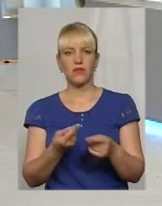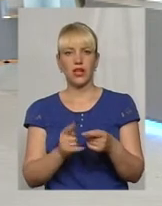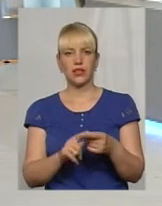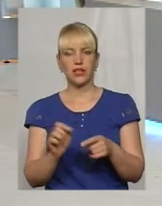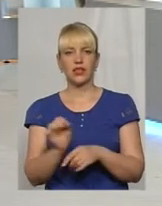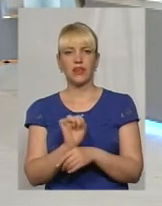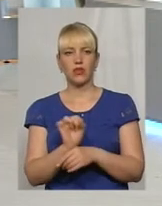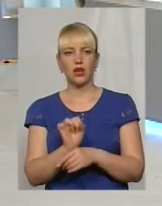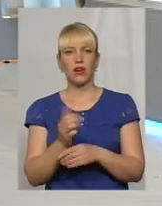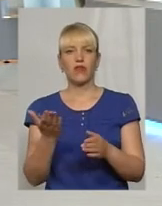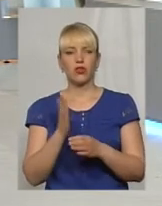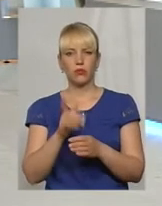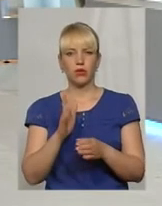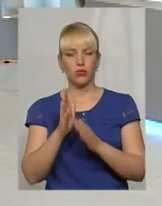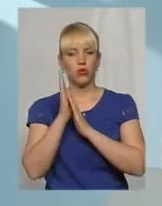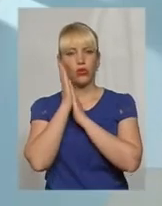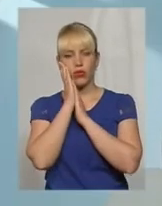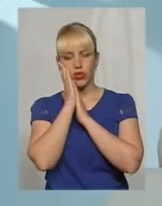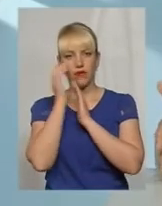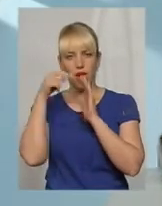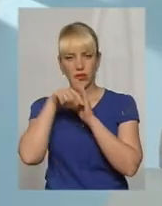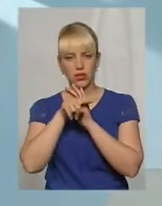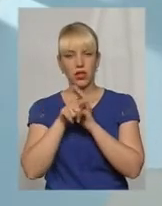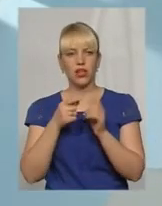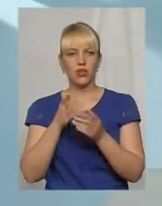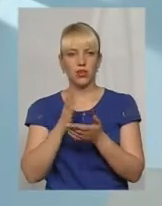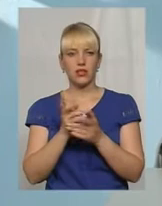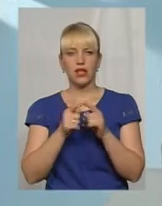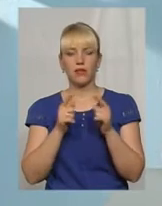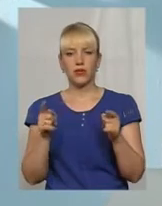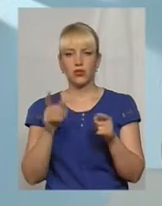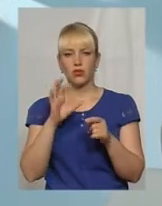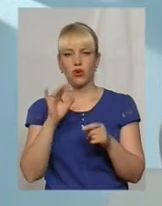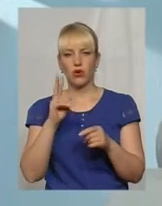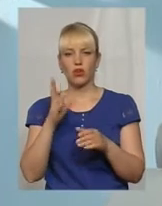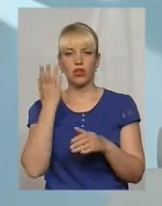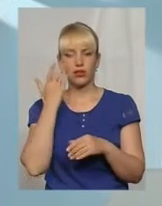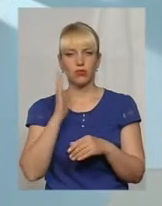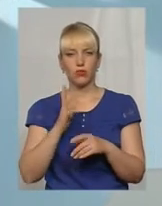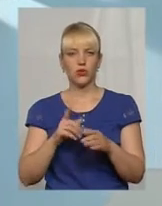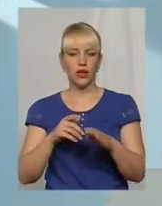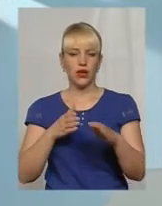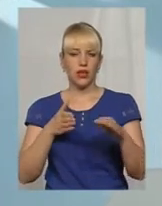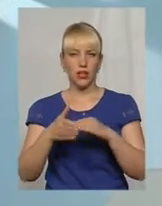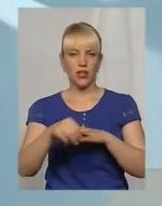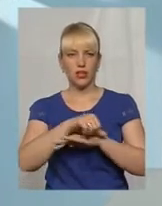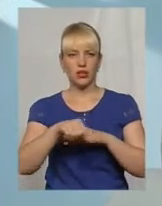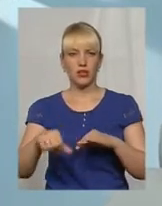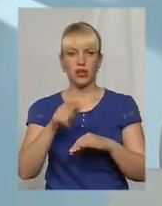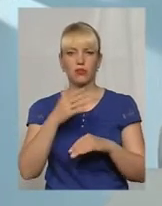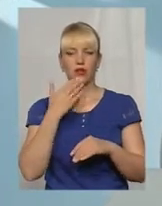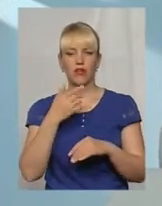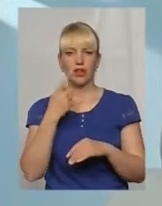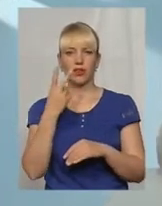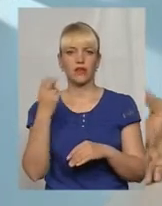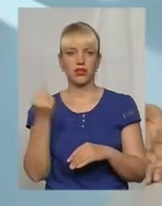автомобіль, в якому вони і будуть ночевати, він є на определенний срок. І коли вони будуть пересекати границю, їх спробують, скільки ви будете путешествувати? Вони кажуть,